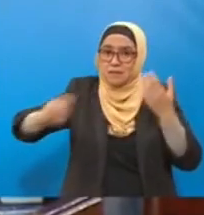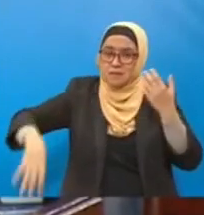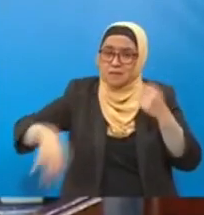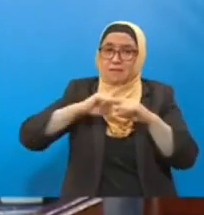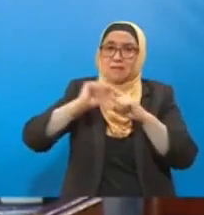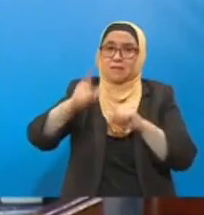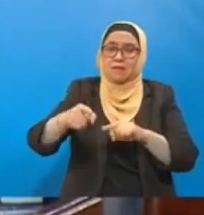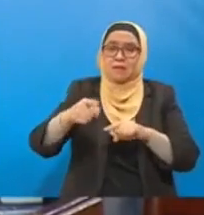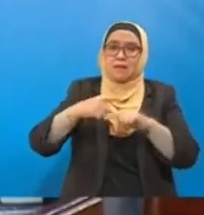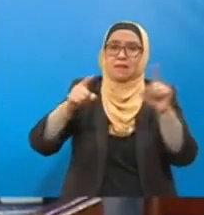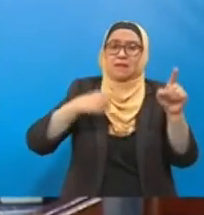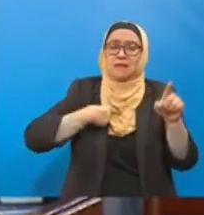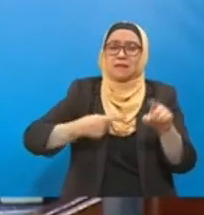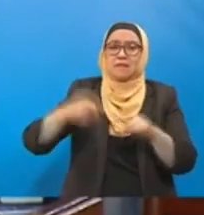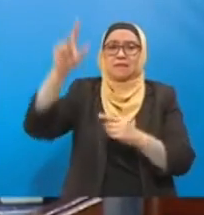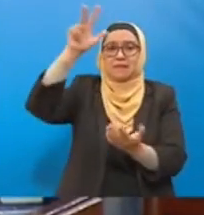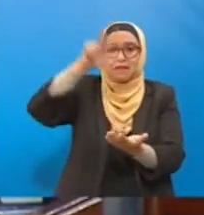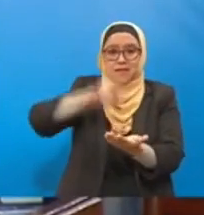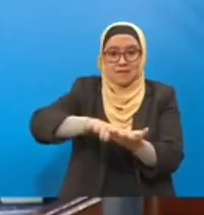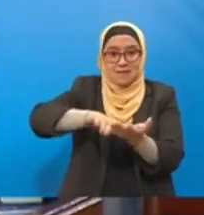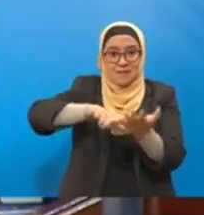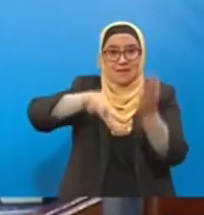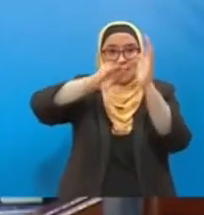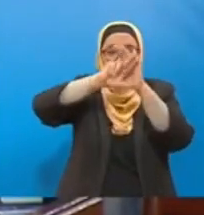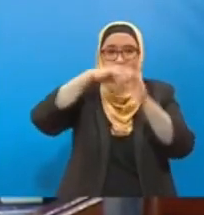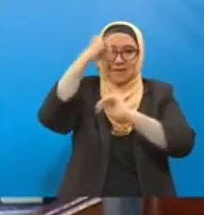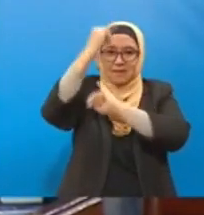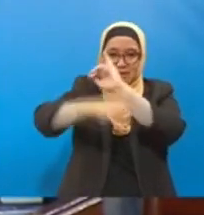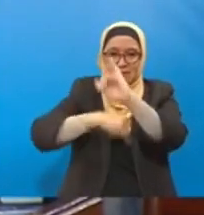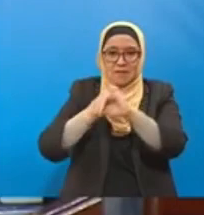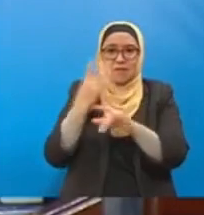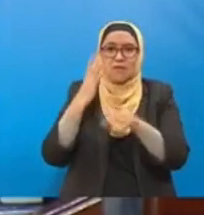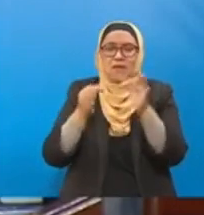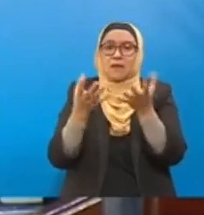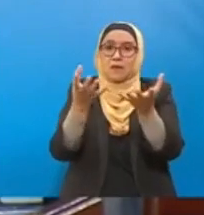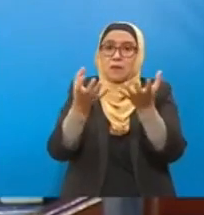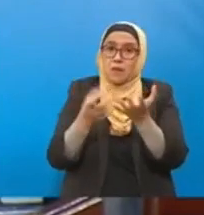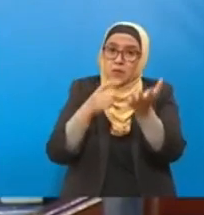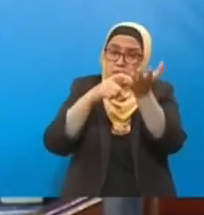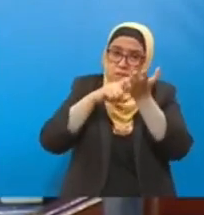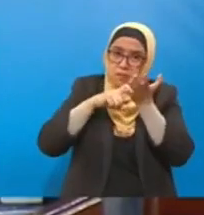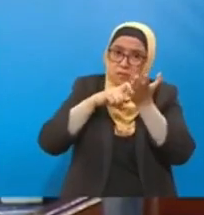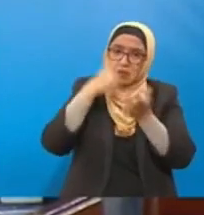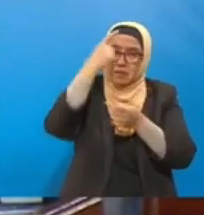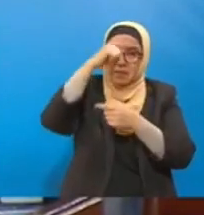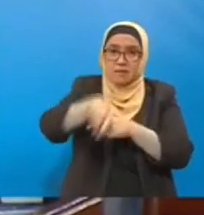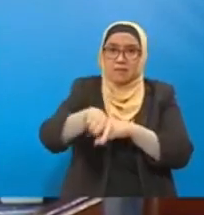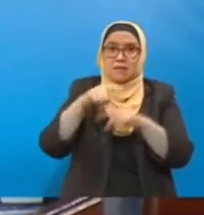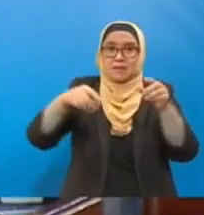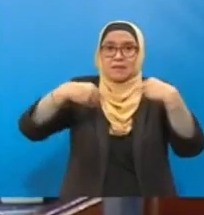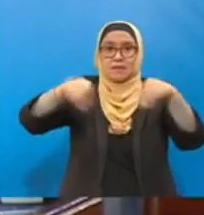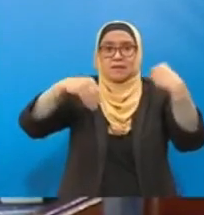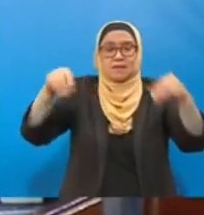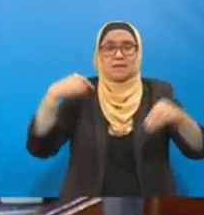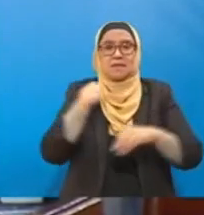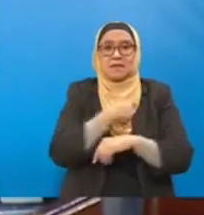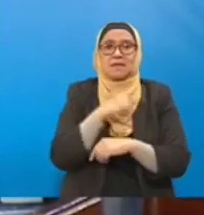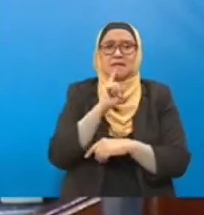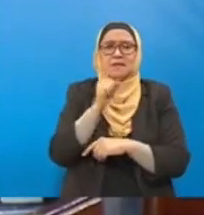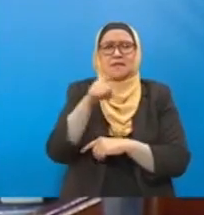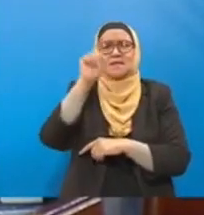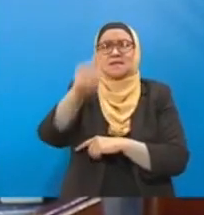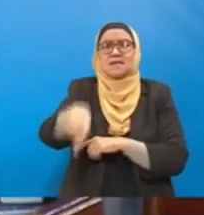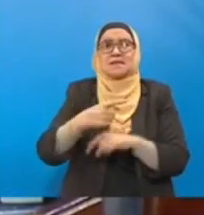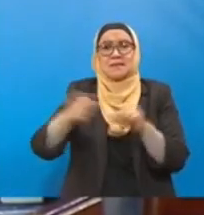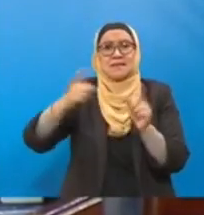antarabangsa. Kerana kalau kita nak demand untuk pasaran kita, kita perlu memastikan bahawa offset karbon ini diiktiraf antarabangsa